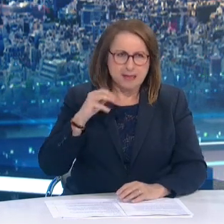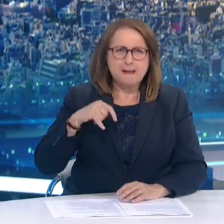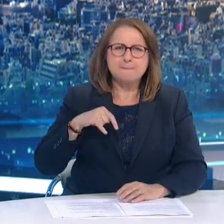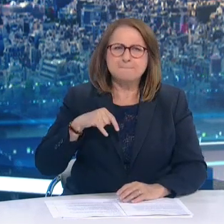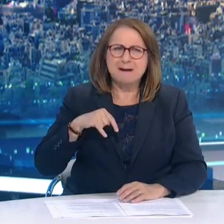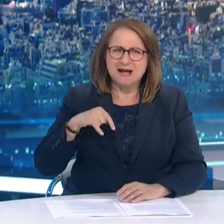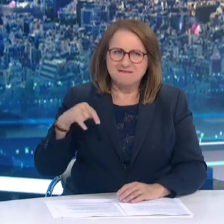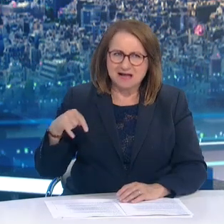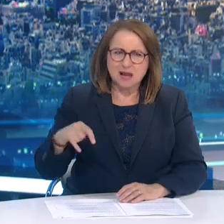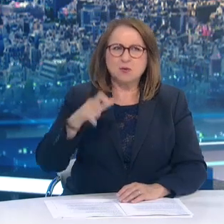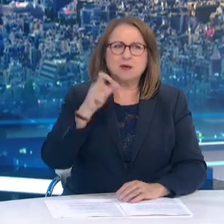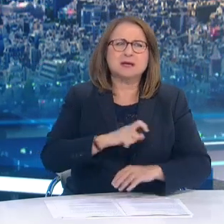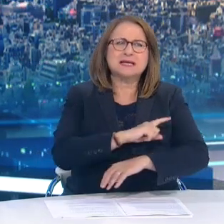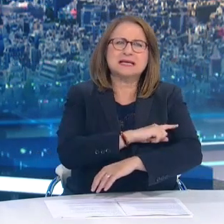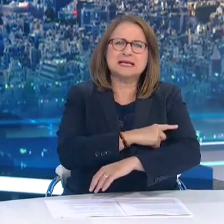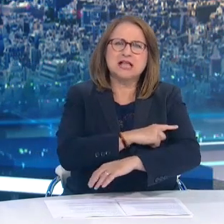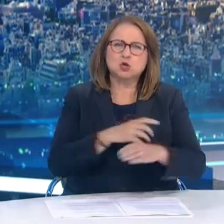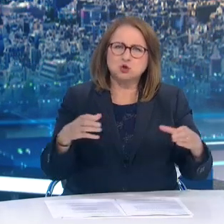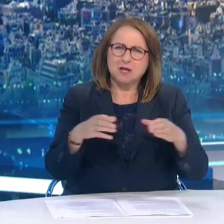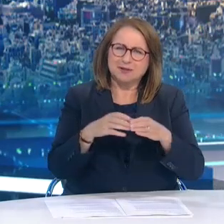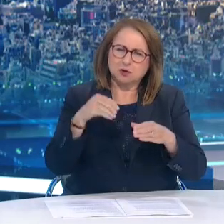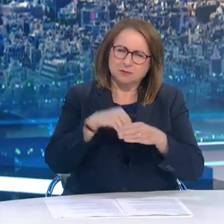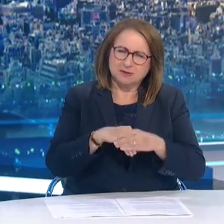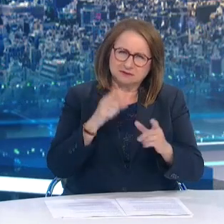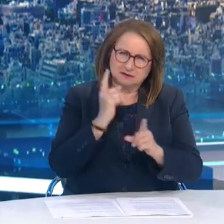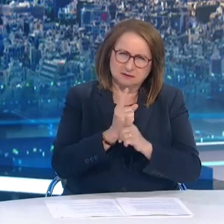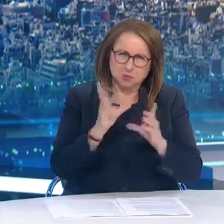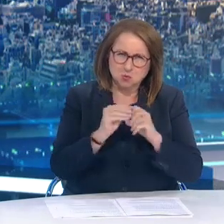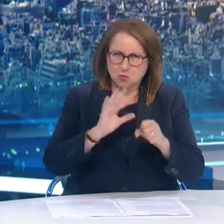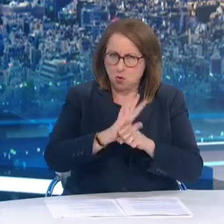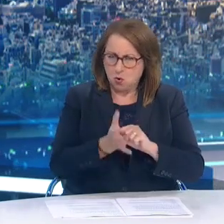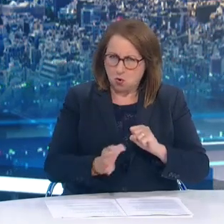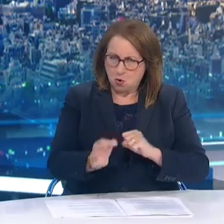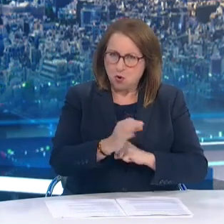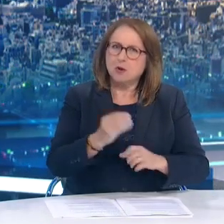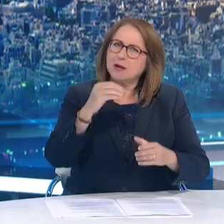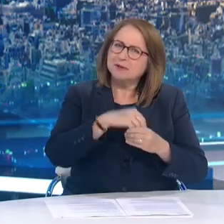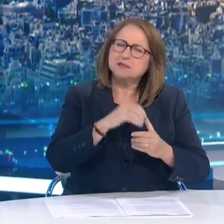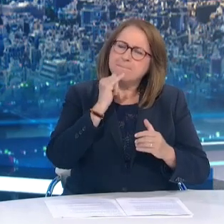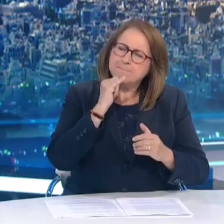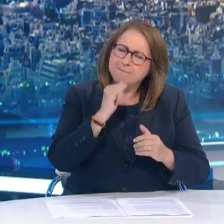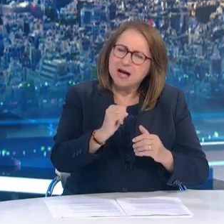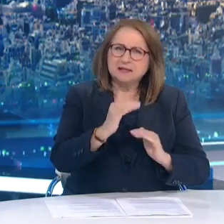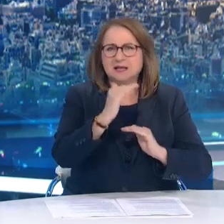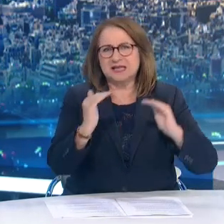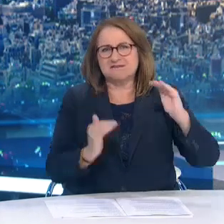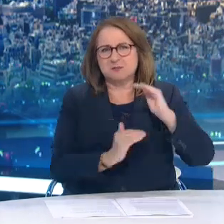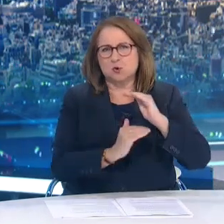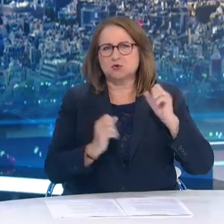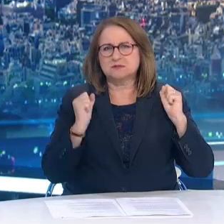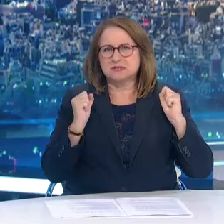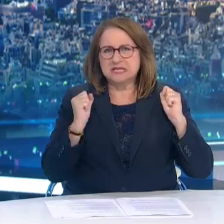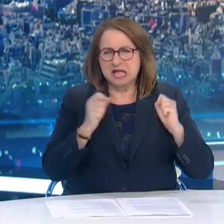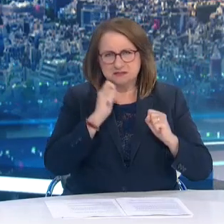Εμπειρογνωμόνων Γκίκα Μαγιουρκίνη. Στην ενημέρωση συμμετέχει και ο Αναπληρωτής Υπουργός Υγείας Βασίλης Κοντοζαμάνης, προκειμένου να απαντάσει ερωτήματα που